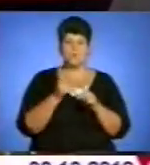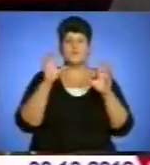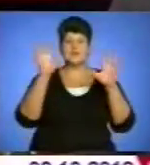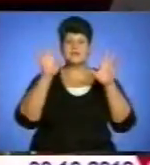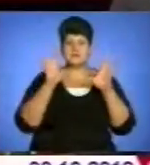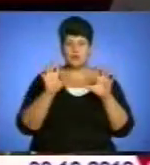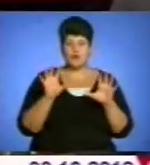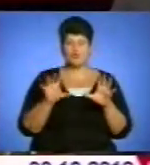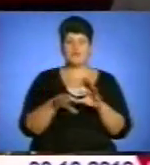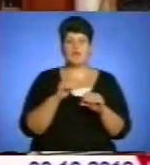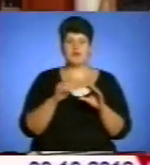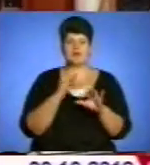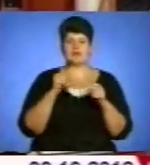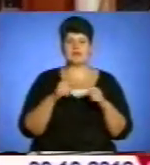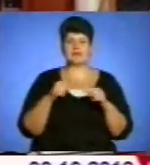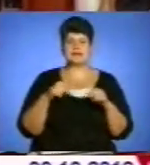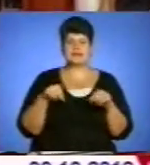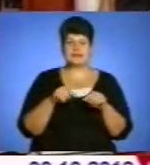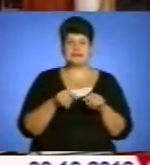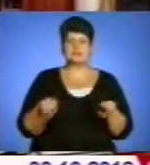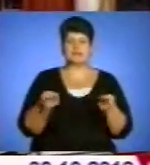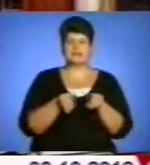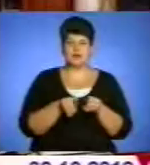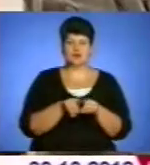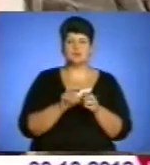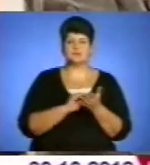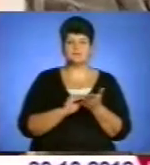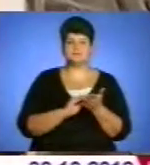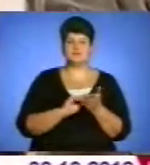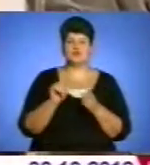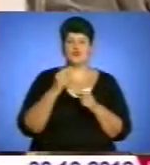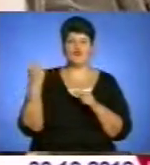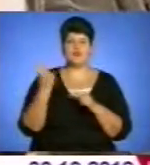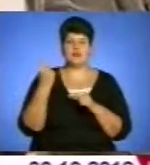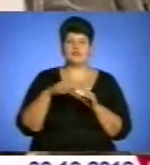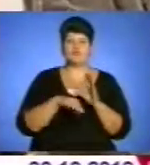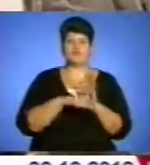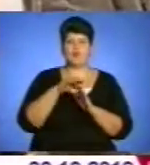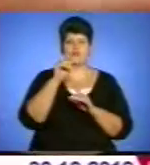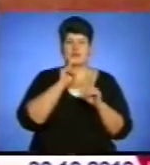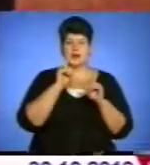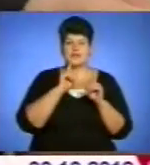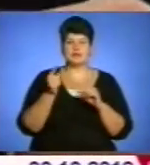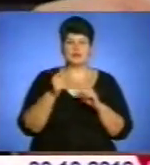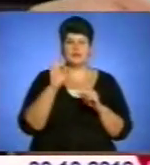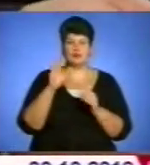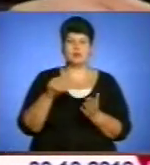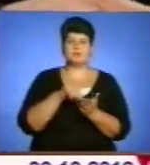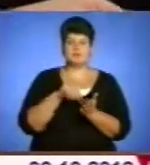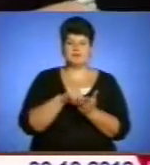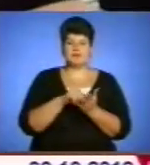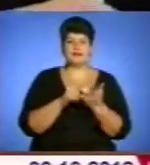на виборчих дільницях. Також народний депутат зазначив, що вперше у Верховній Раді Тернопільщина буде представлена